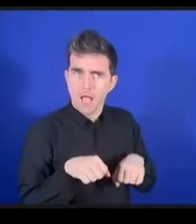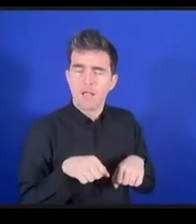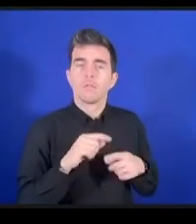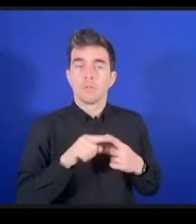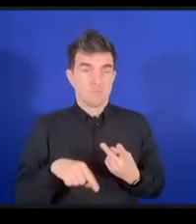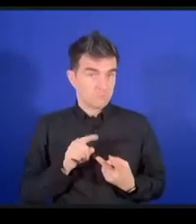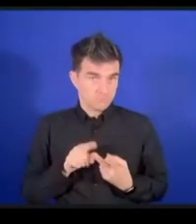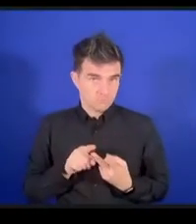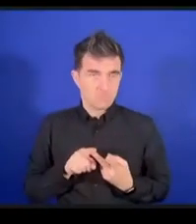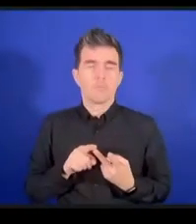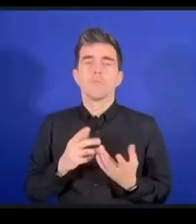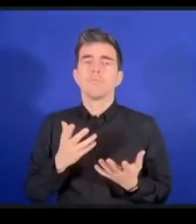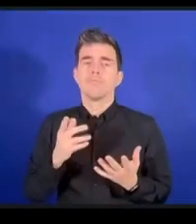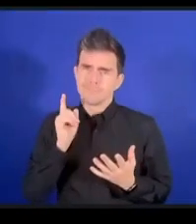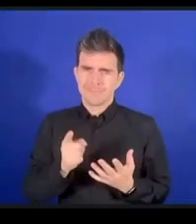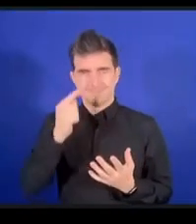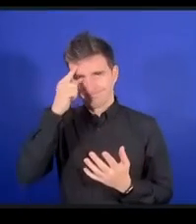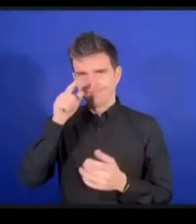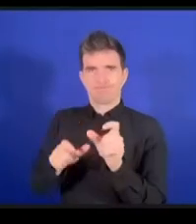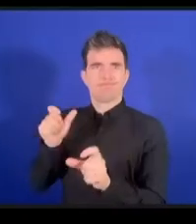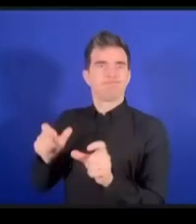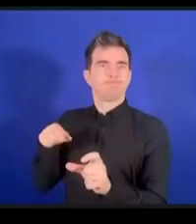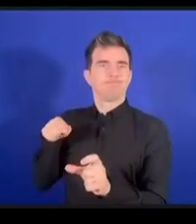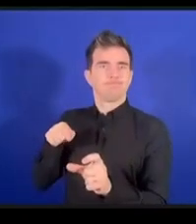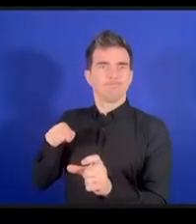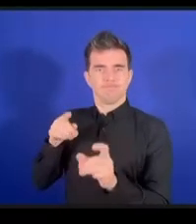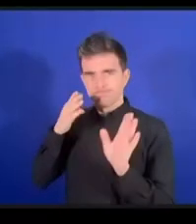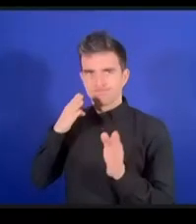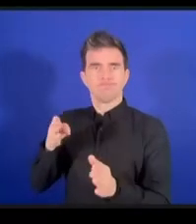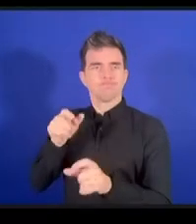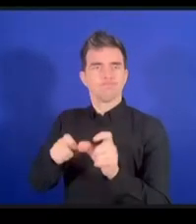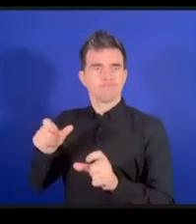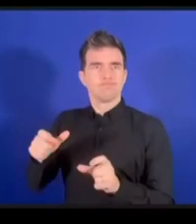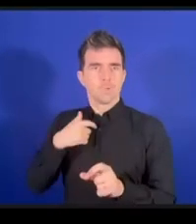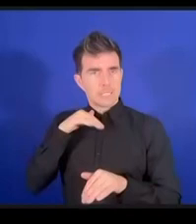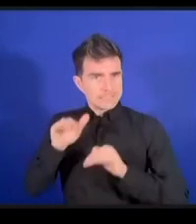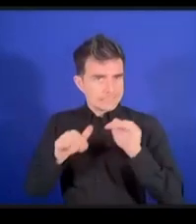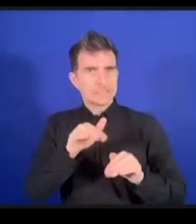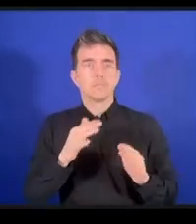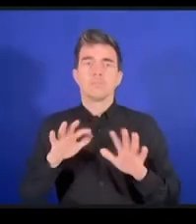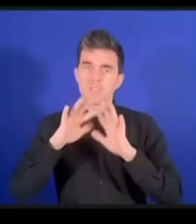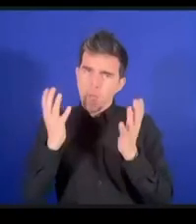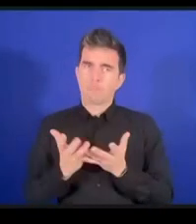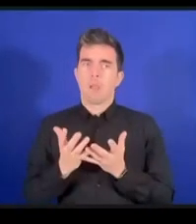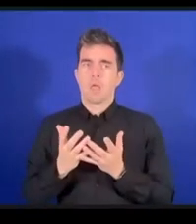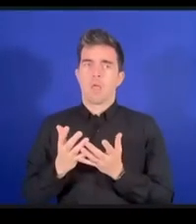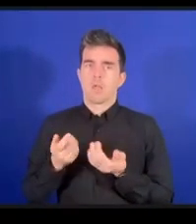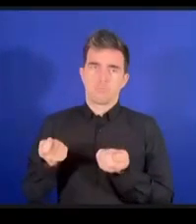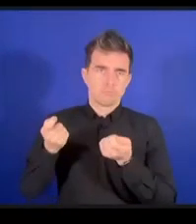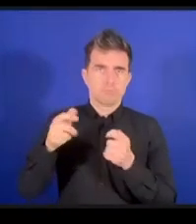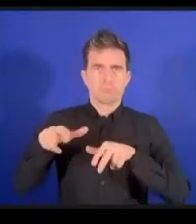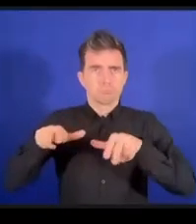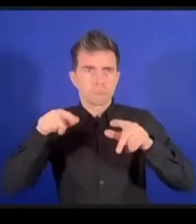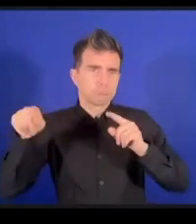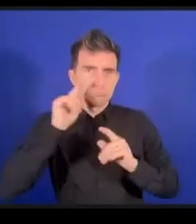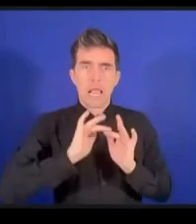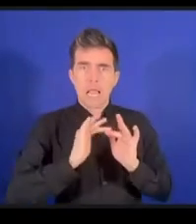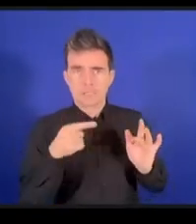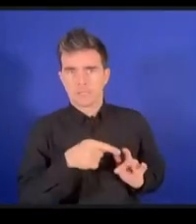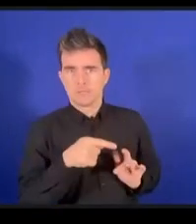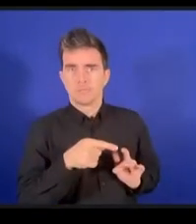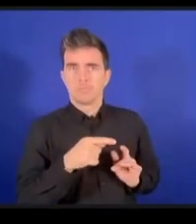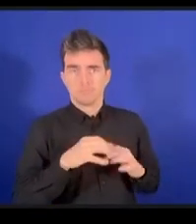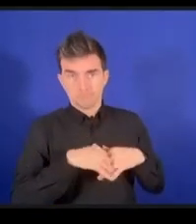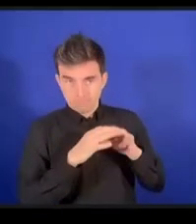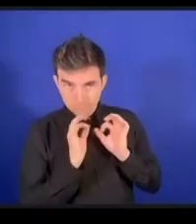ル組織はインターネットガバナンスのために作られるべきでありそれは人権と人間